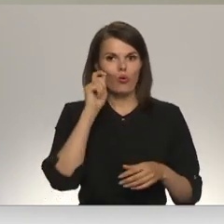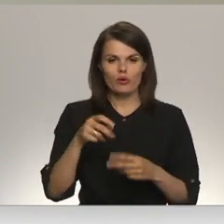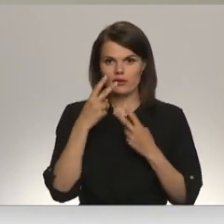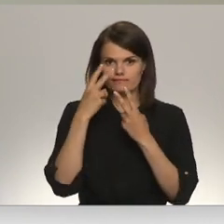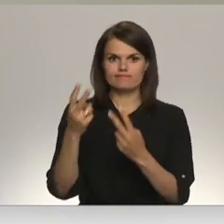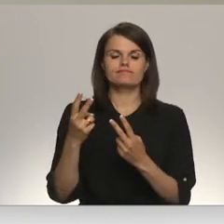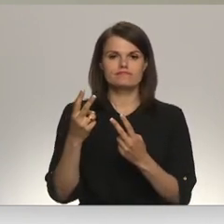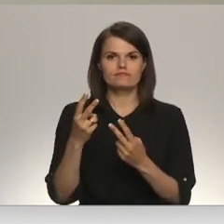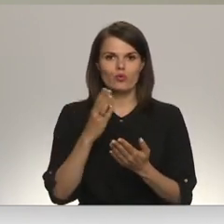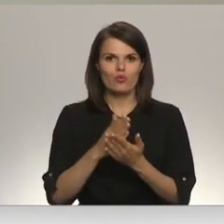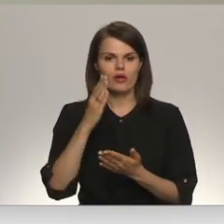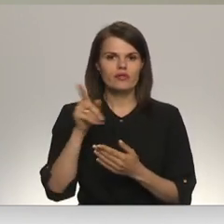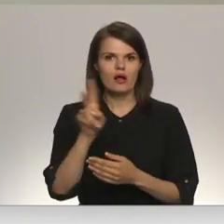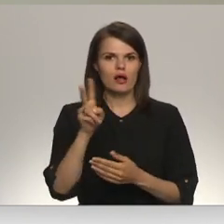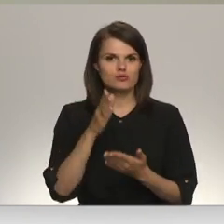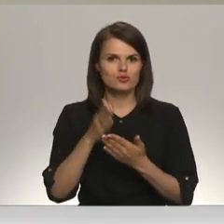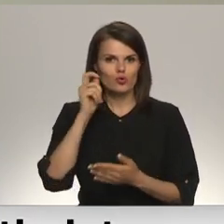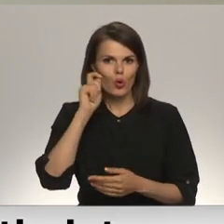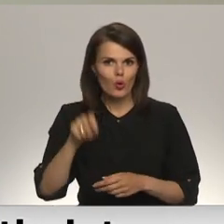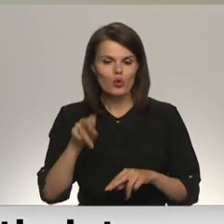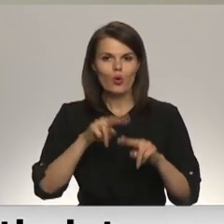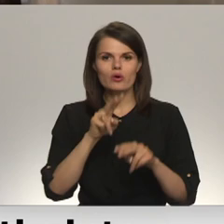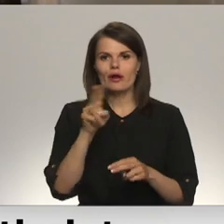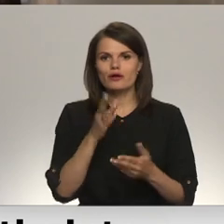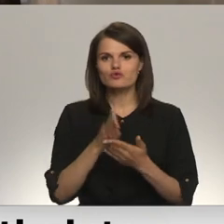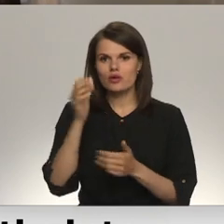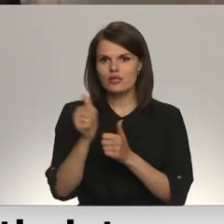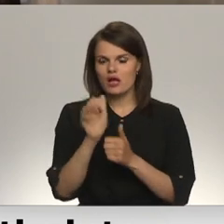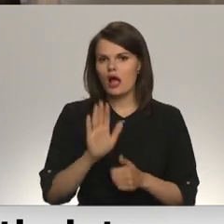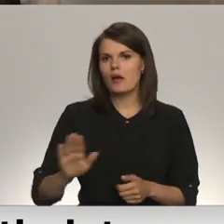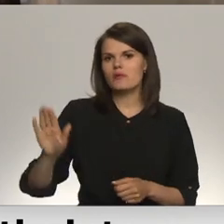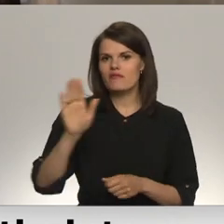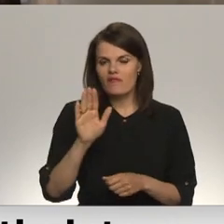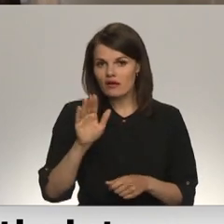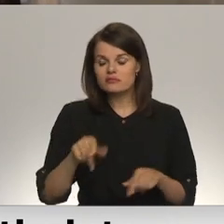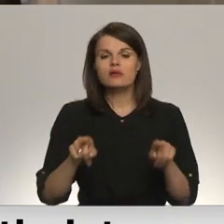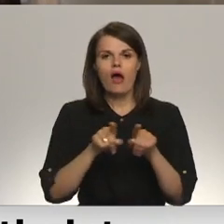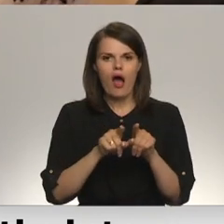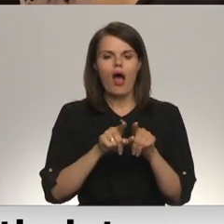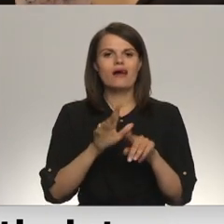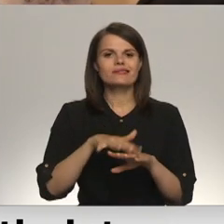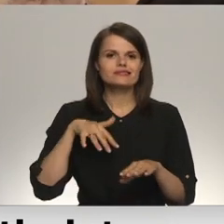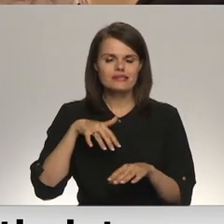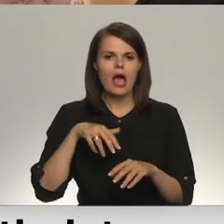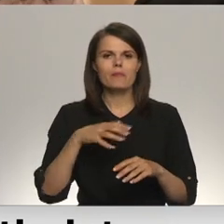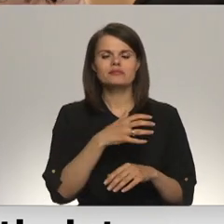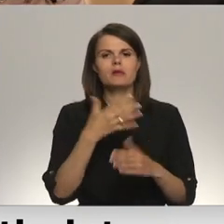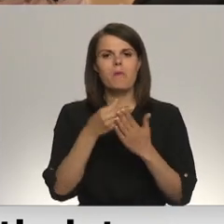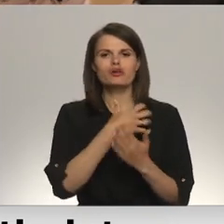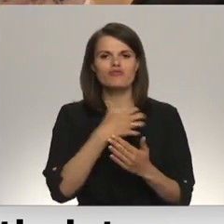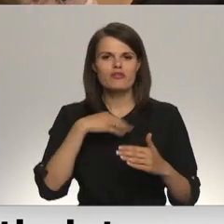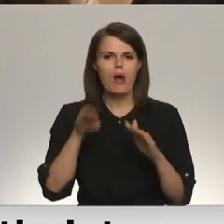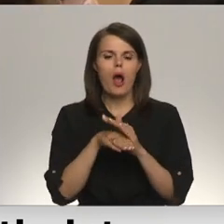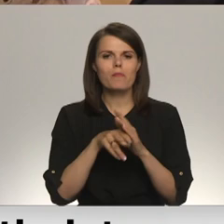skatām, kas notiek Ukraiņā un kas notiek kaimiņu valstīs. Arī saimas pašvaldību lieta apakškomisijas deputāta uzsara, ka